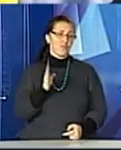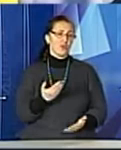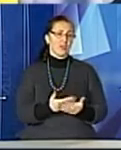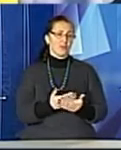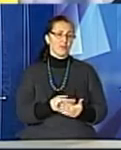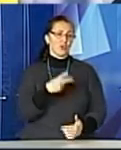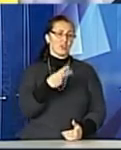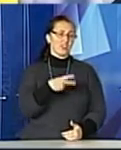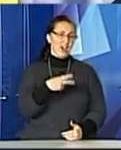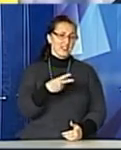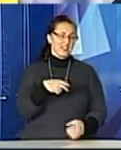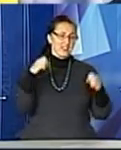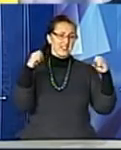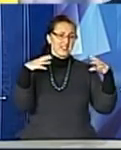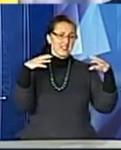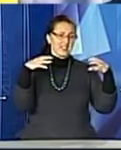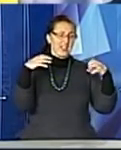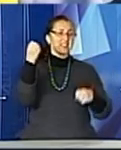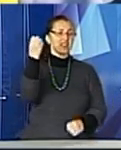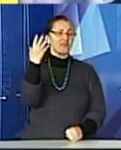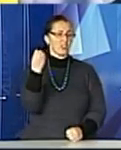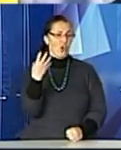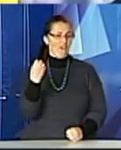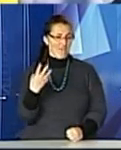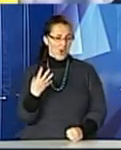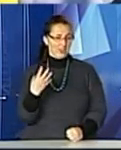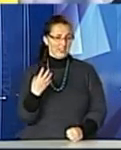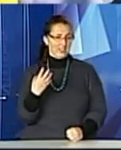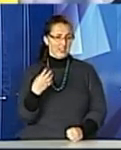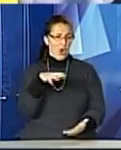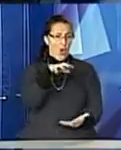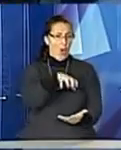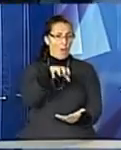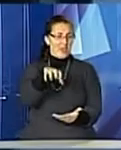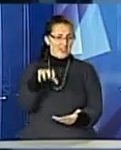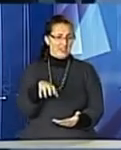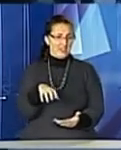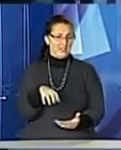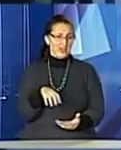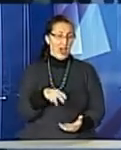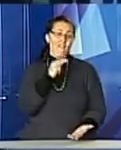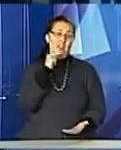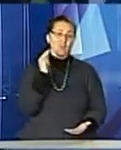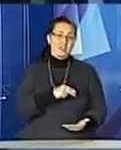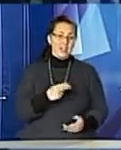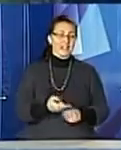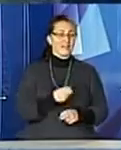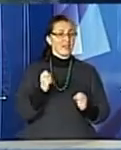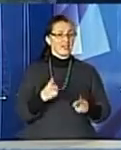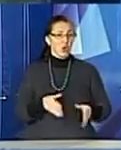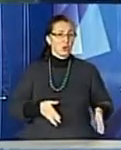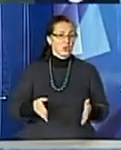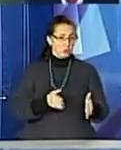20 світлофорних об'єктів. Та от відповідальні за безпеку на дорогах і